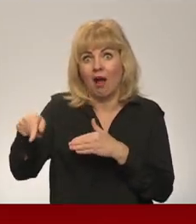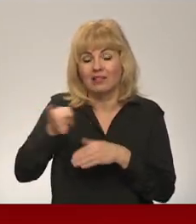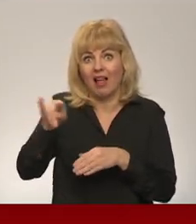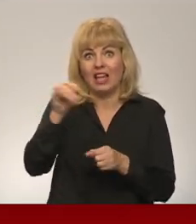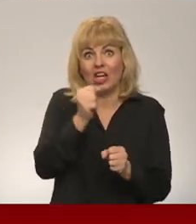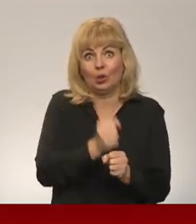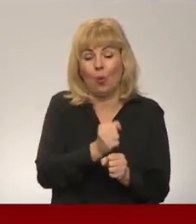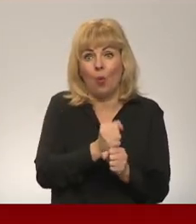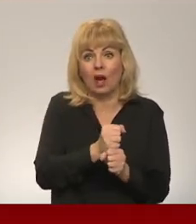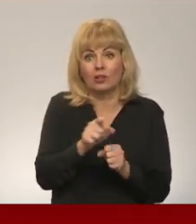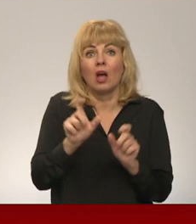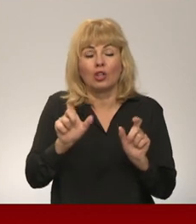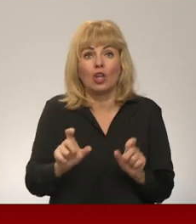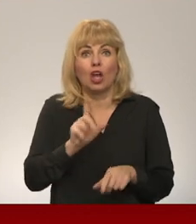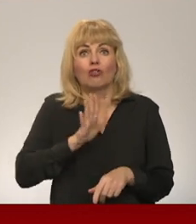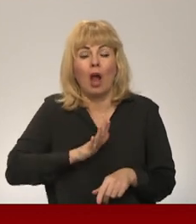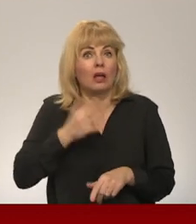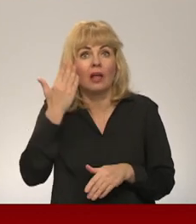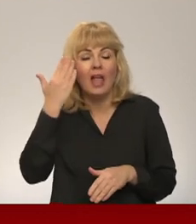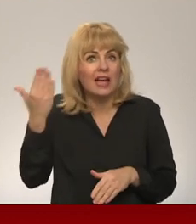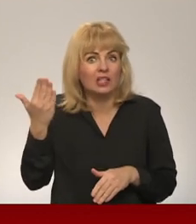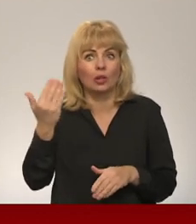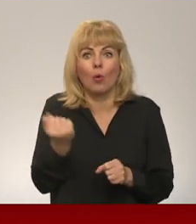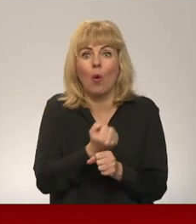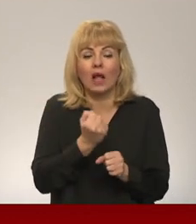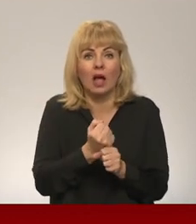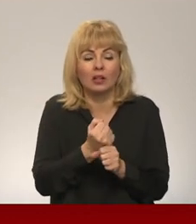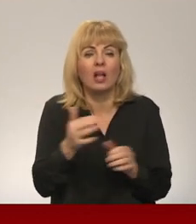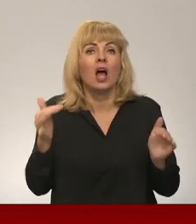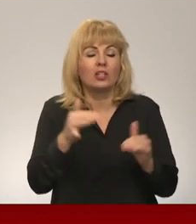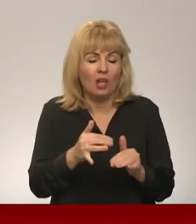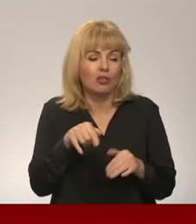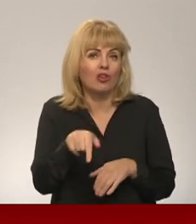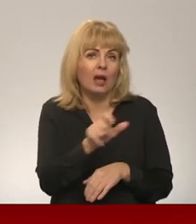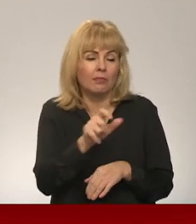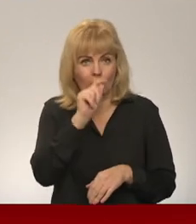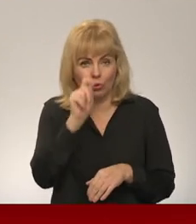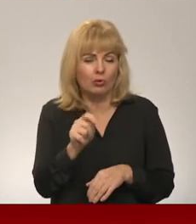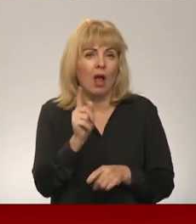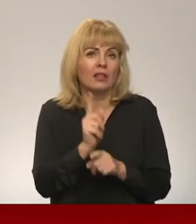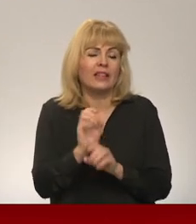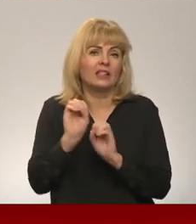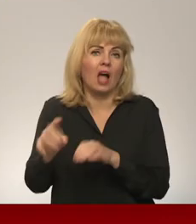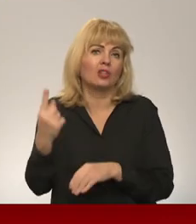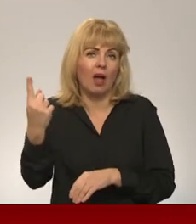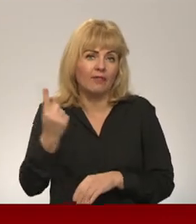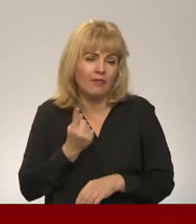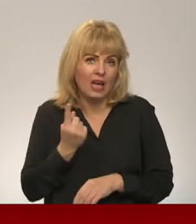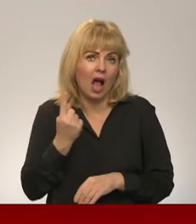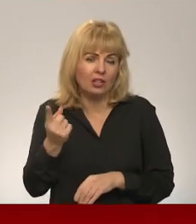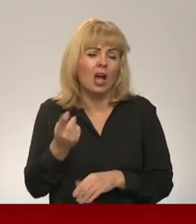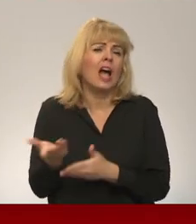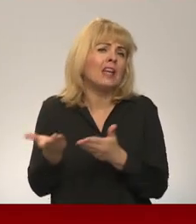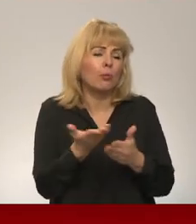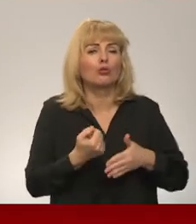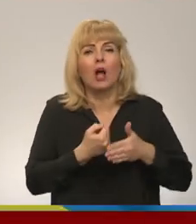Sež gaida, neko nezinot. Sanākušai uzsveri šajā brīdī Ukraiņa nedrīkst atstāt vienu, tāpēc, ja kurš atbalsts, ir svarīgs.